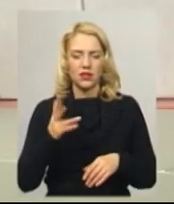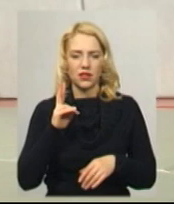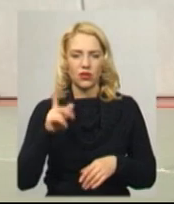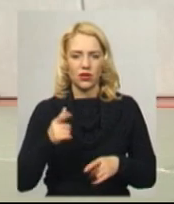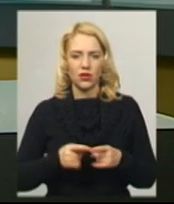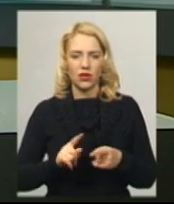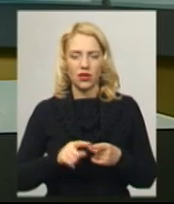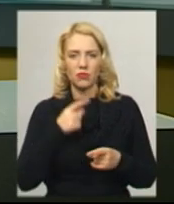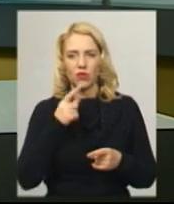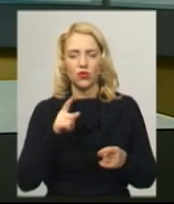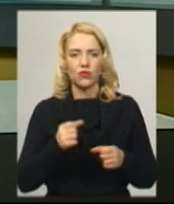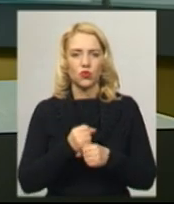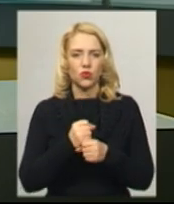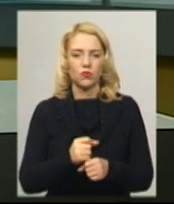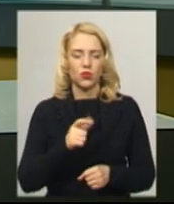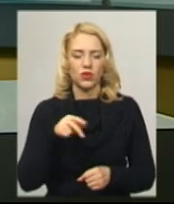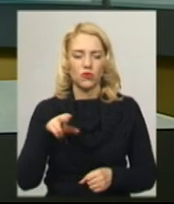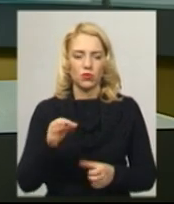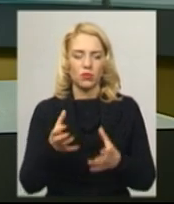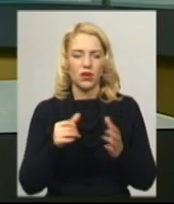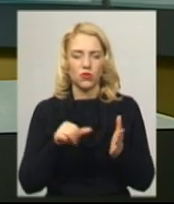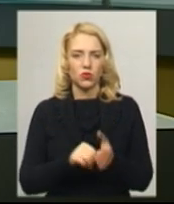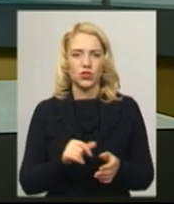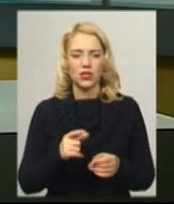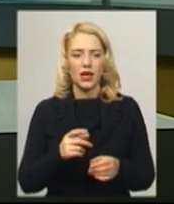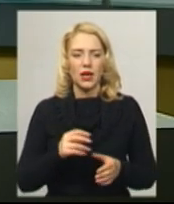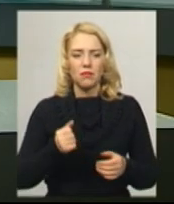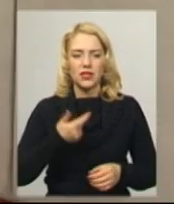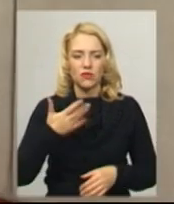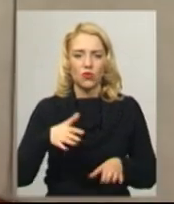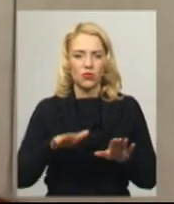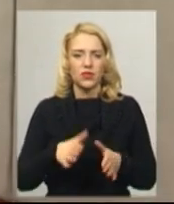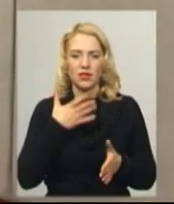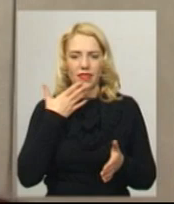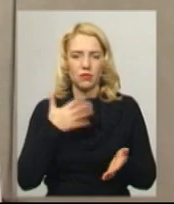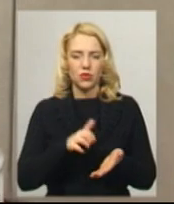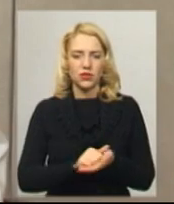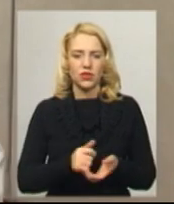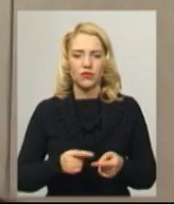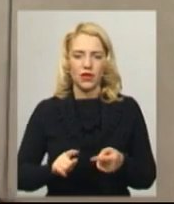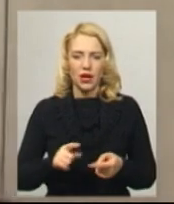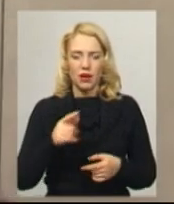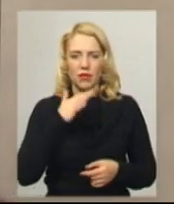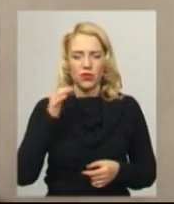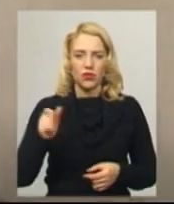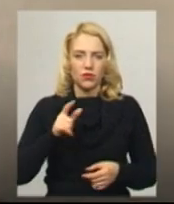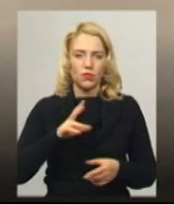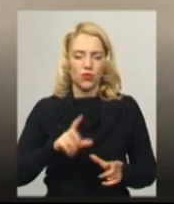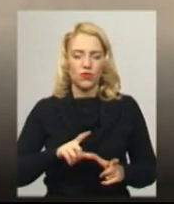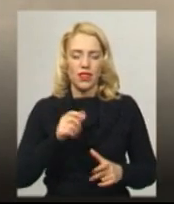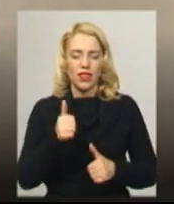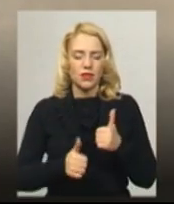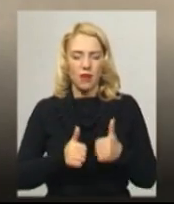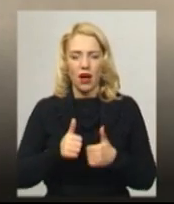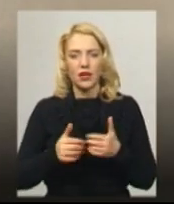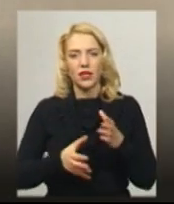каже, у Кубку Європи брав участь та призового місця тоді не посів. Я неодноразово був на змаганнях міжнародного рівня.